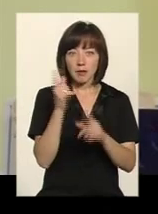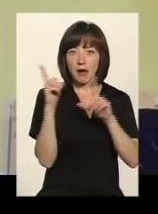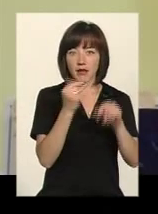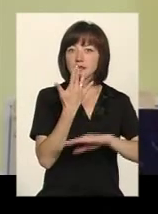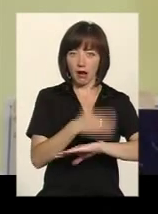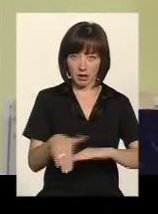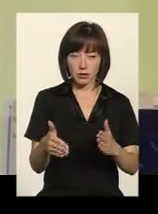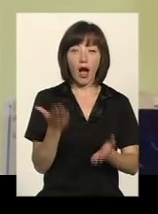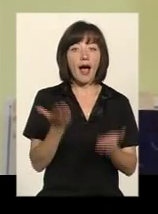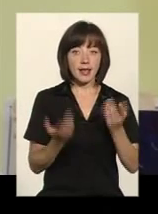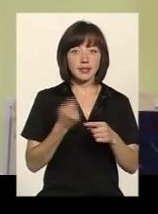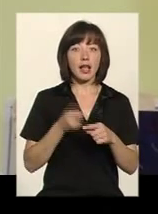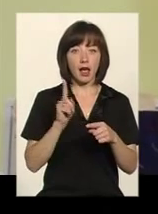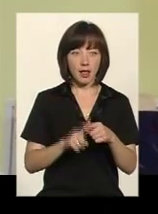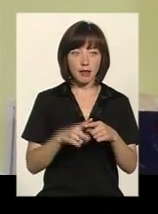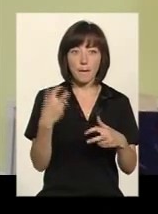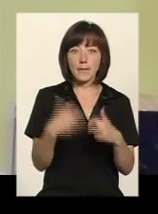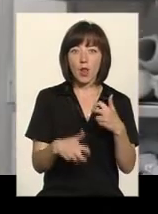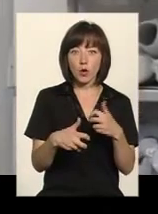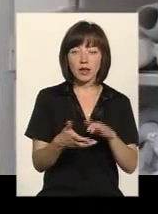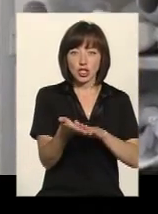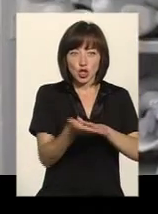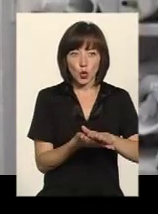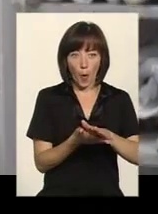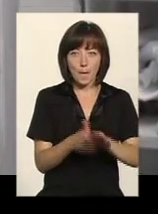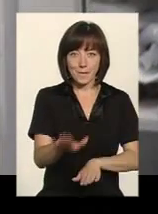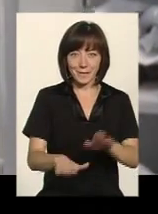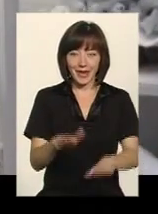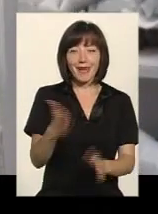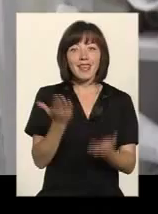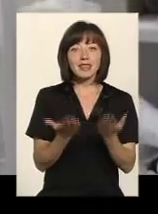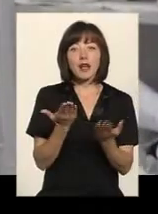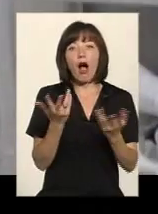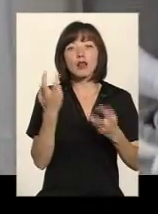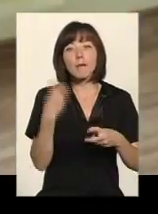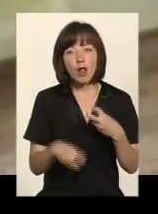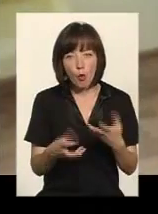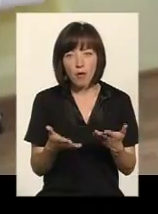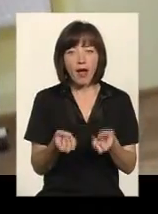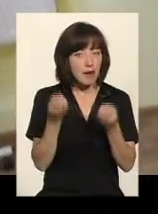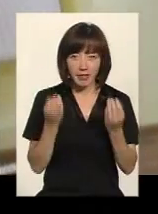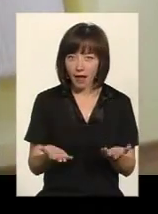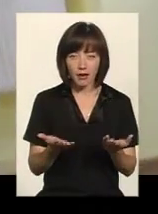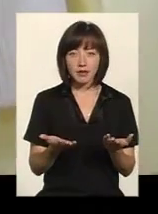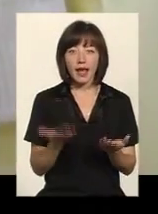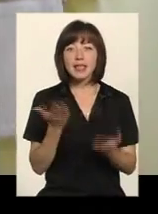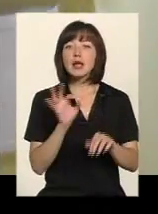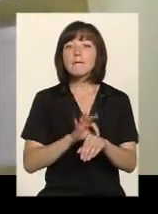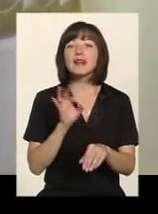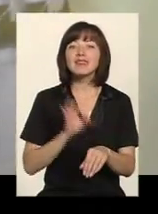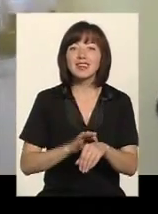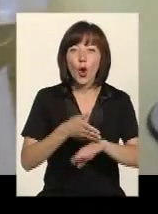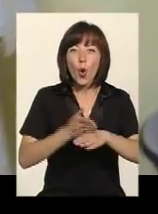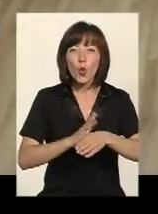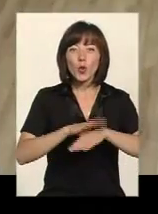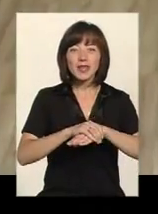поїде за границей. А якщо це поломка стопы, якщо це ще какая-то поломка, елементарна, якщо болезнє культи, і